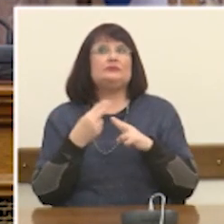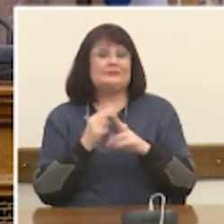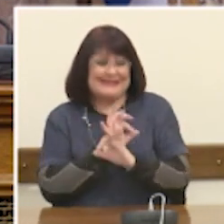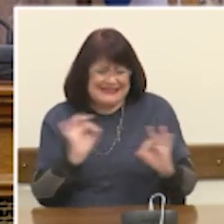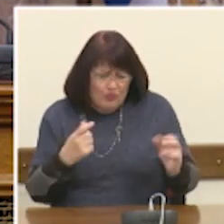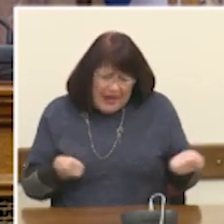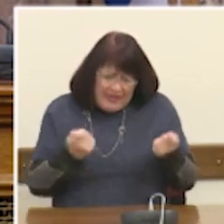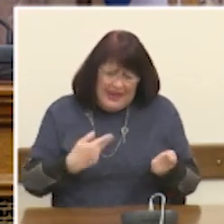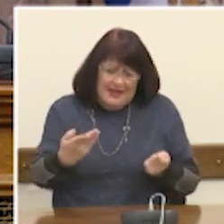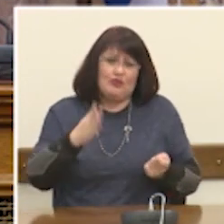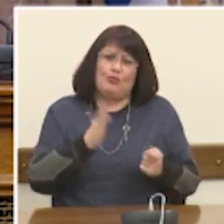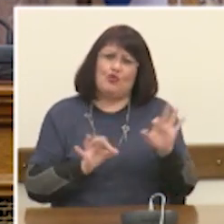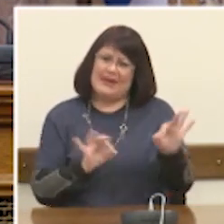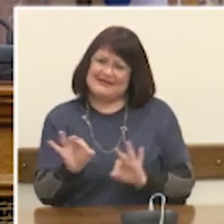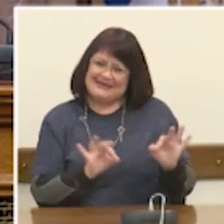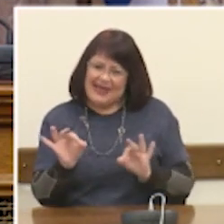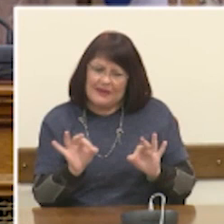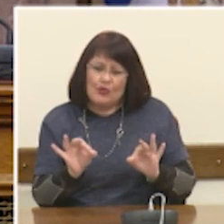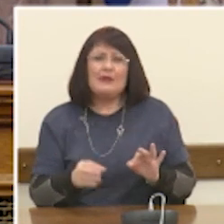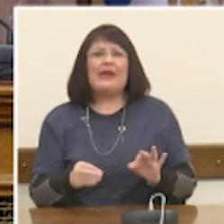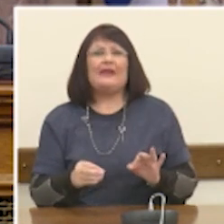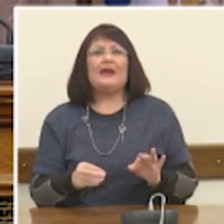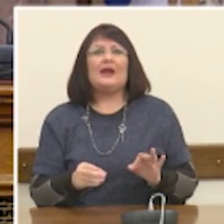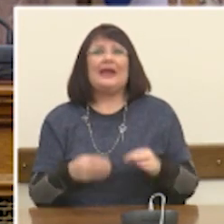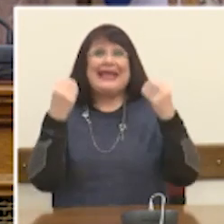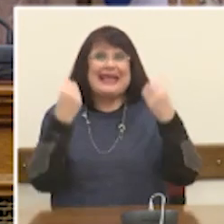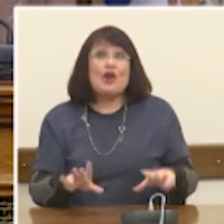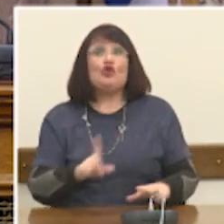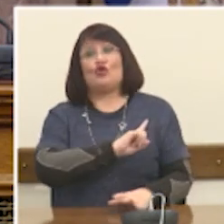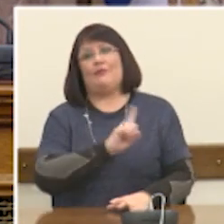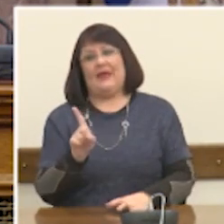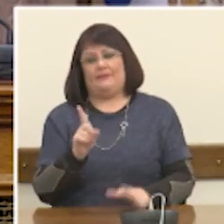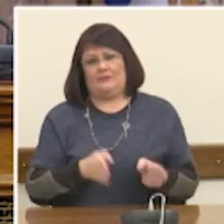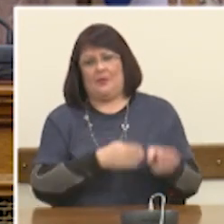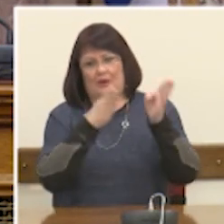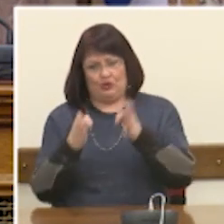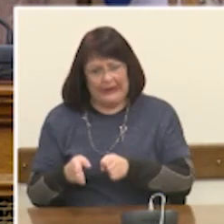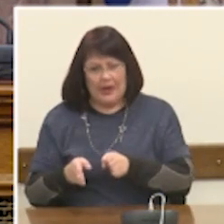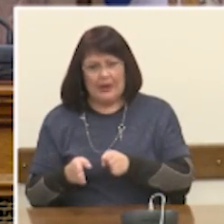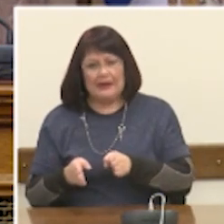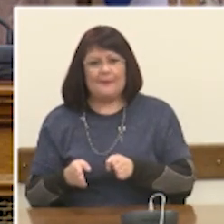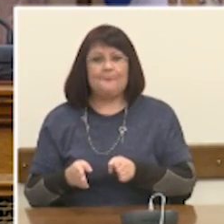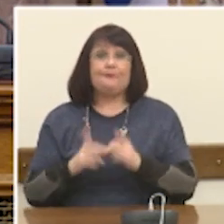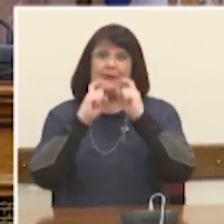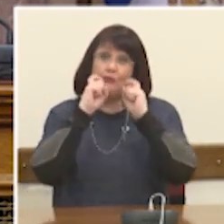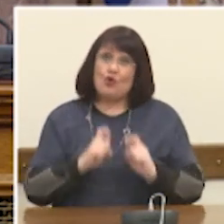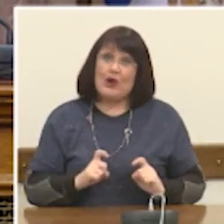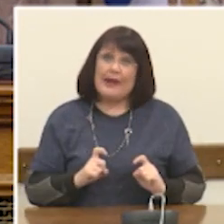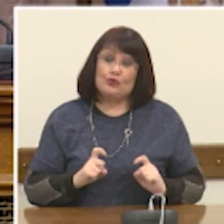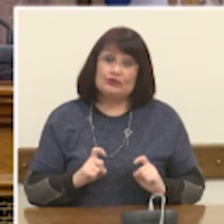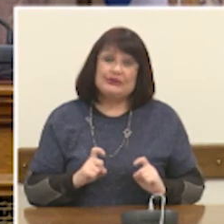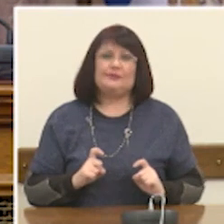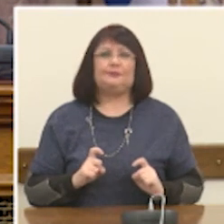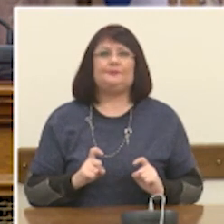σχεδιάσουμε γι' αυτά, για να αποτρέψουμε το χειρότερο ενδεχόμενο. Ταυτόχρονα όμως, υποχρέωση να κρατάμε την